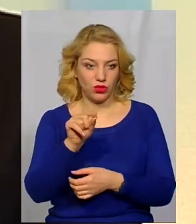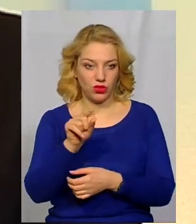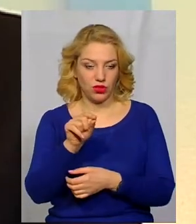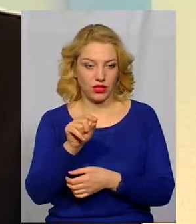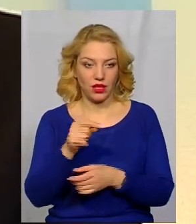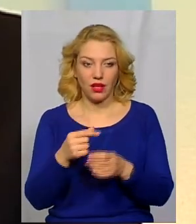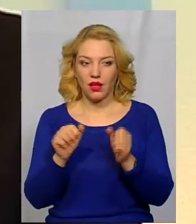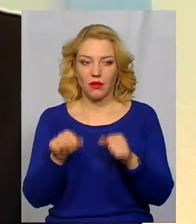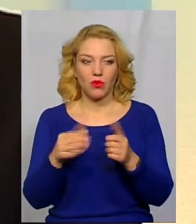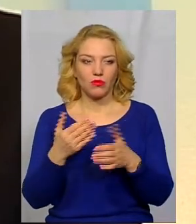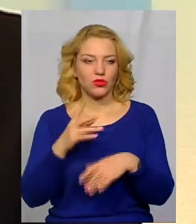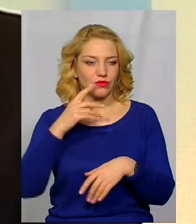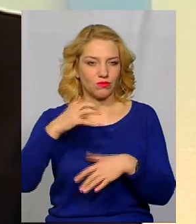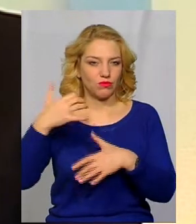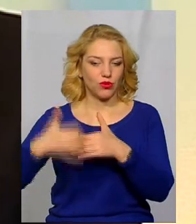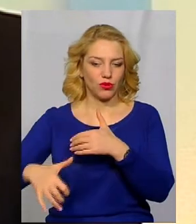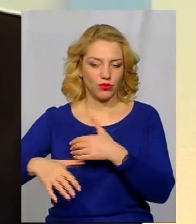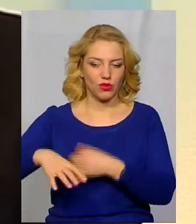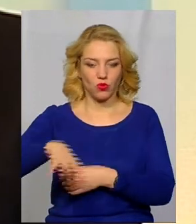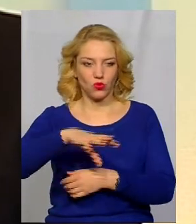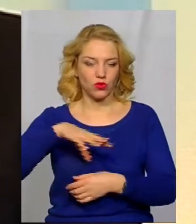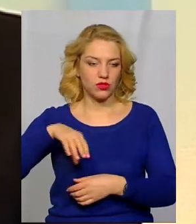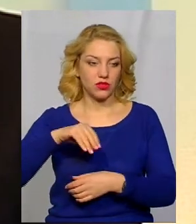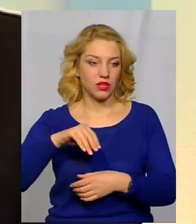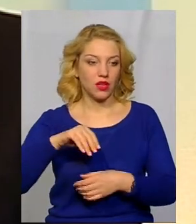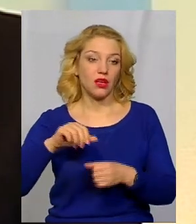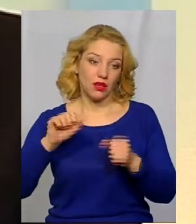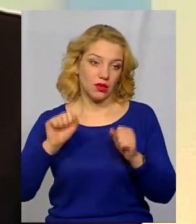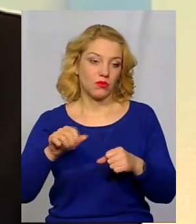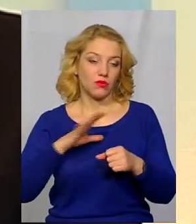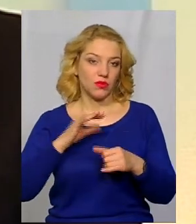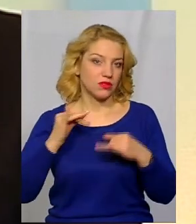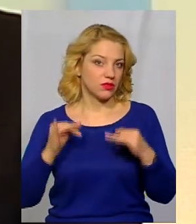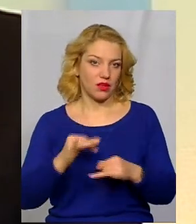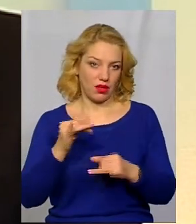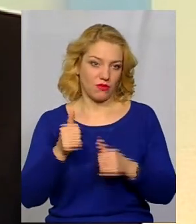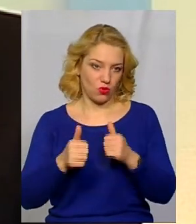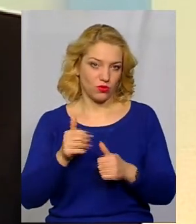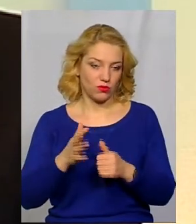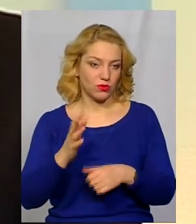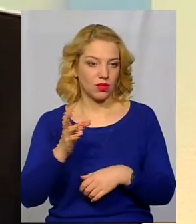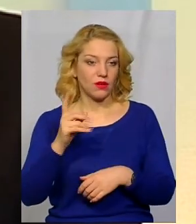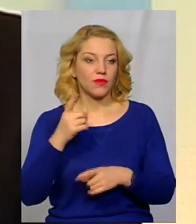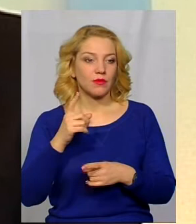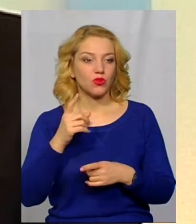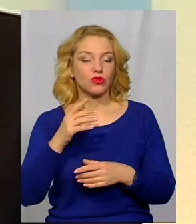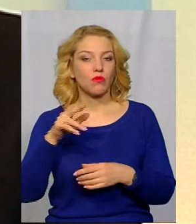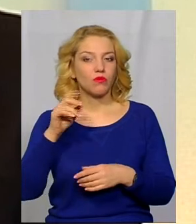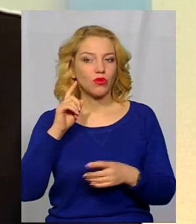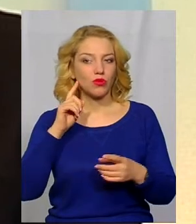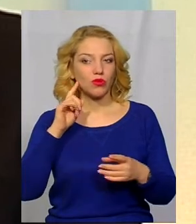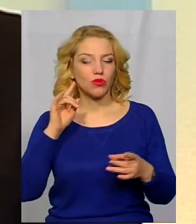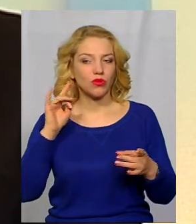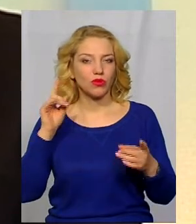Мабуть, що це просто проігнорять всі. Ми будемо однозначно мати цікавий конкурс, тому що послухав вже дуже багато, хто хоче